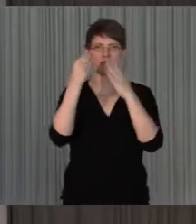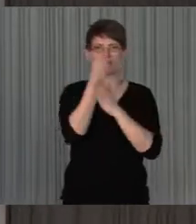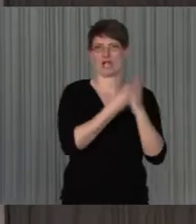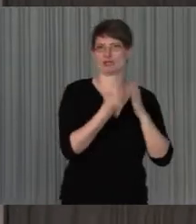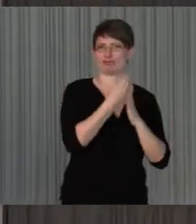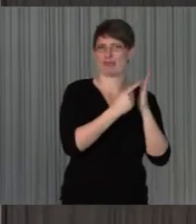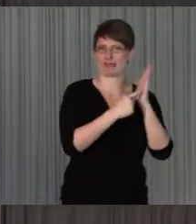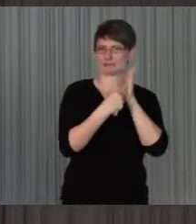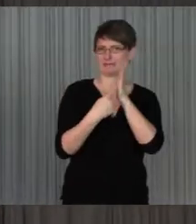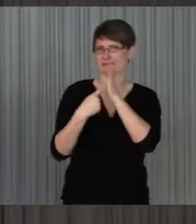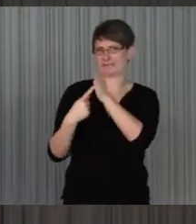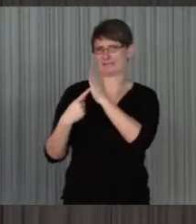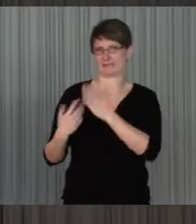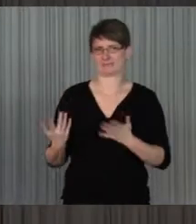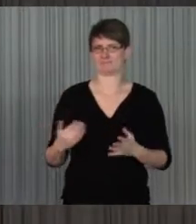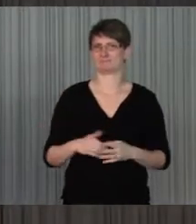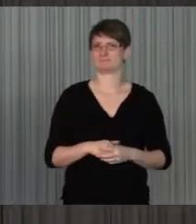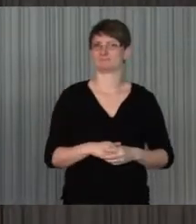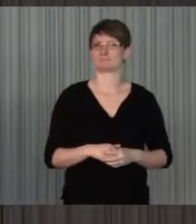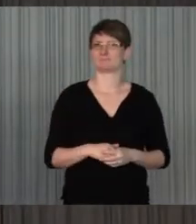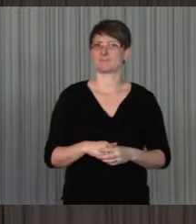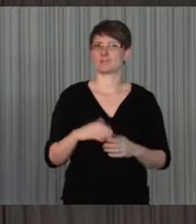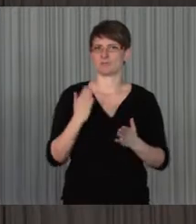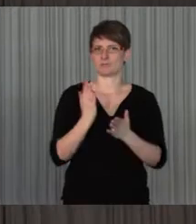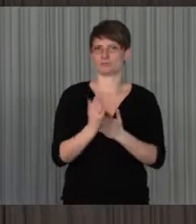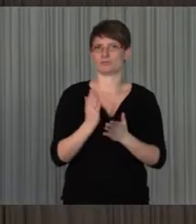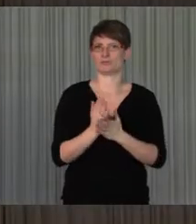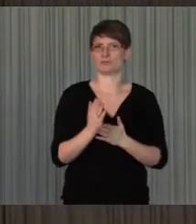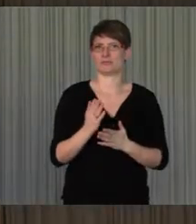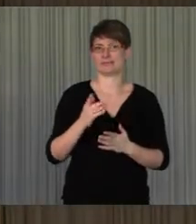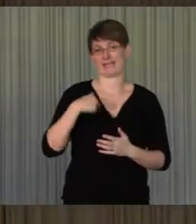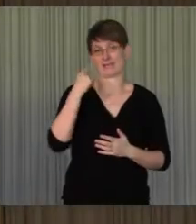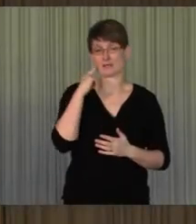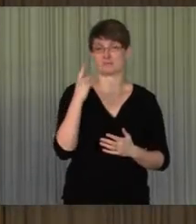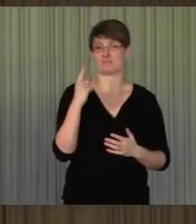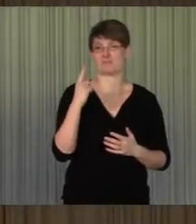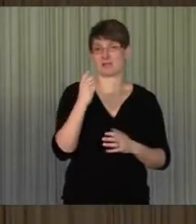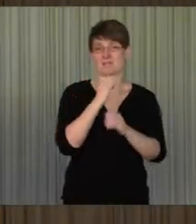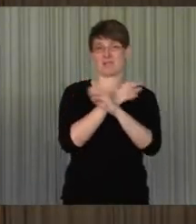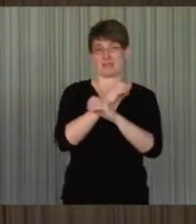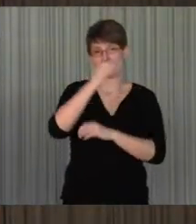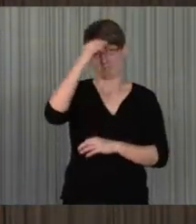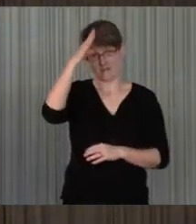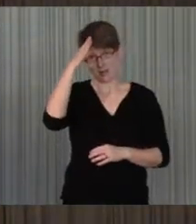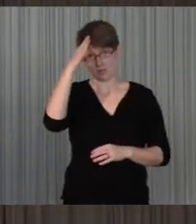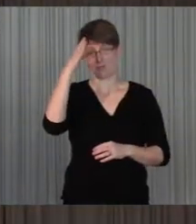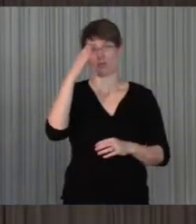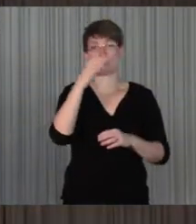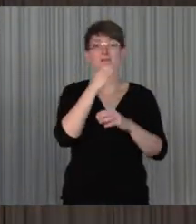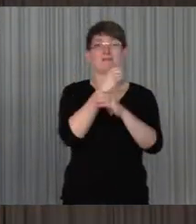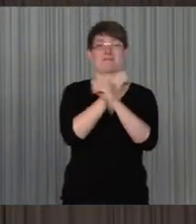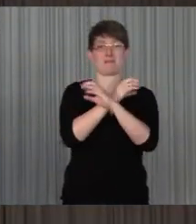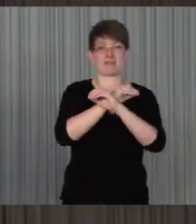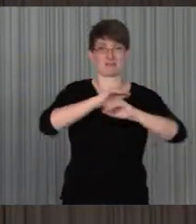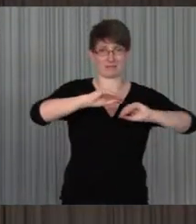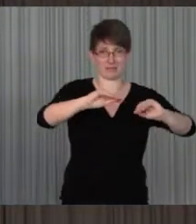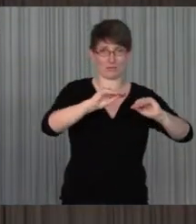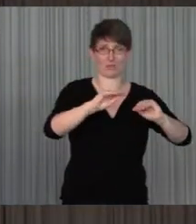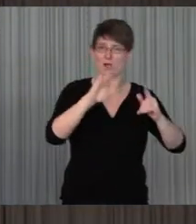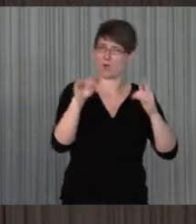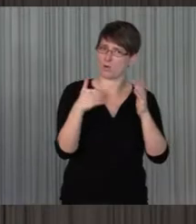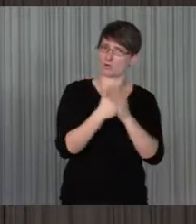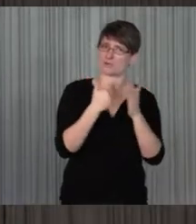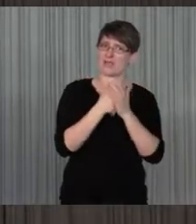auseinandersetzen. Und das ist ja eben, wurde aber schon oft gesagt, eine Aufgabe von digitalen Medienbildung und Medienpädagogik da ein